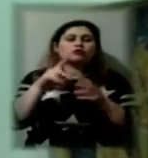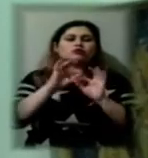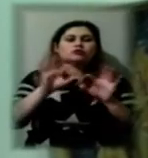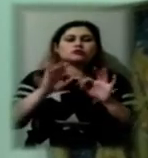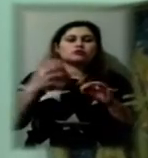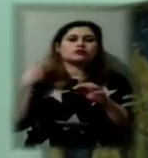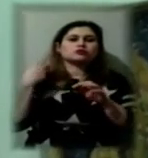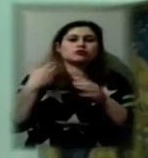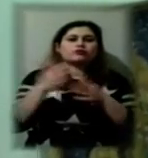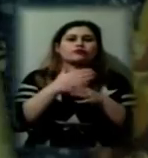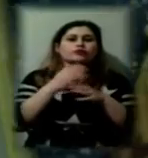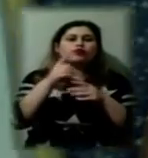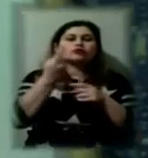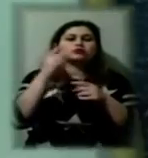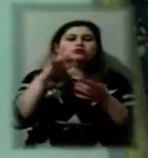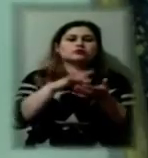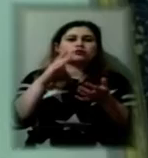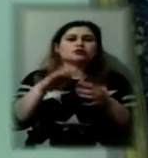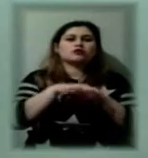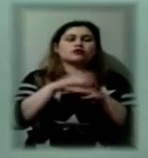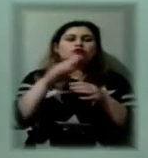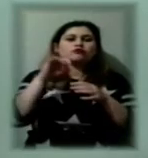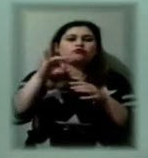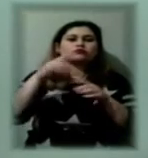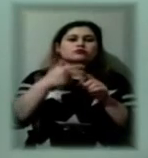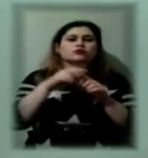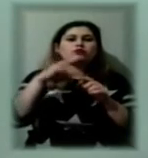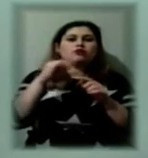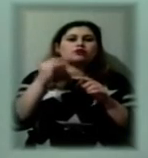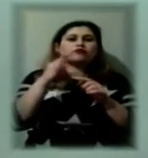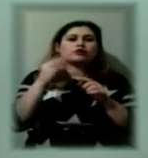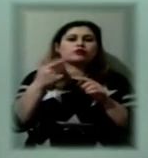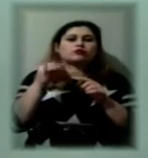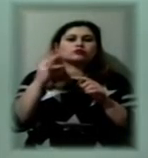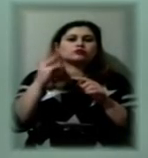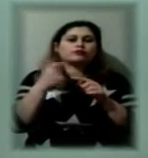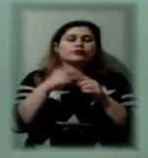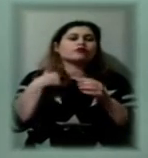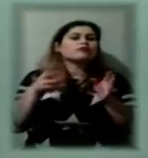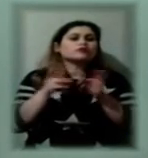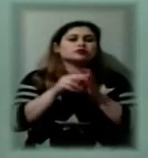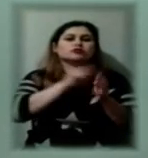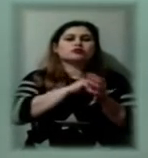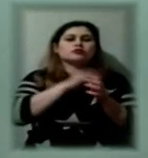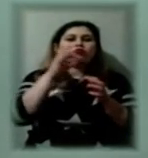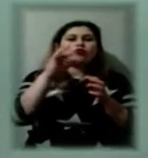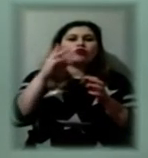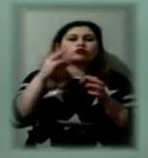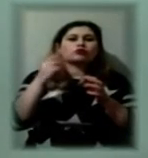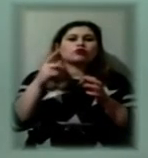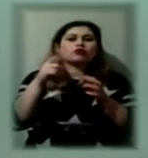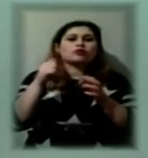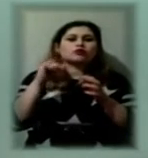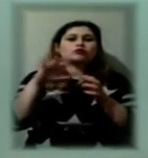відділу обласного центру народної творчості Наталія Вигоднар. «Ми тісно співпрацюємо з онкогематологічним відділенням Херсонської